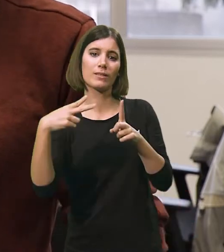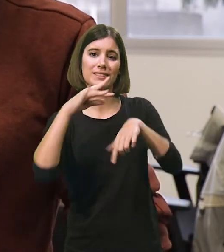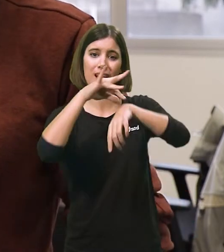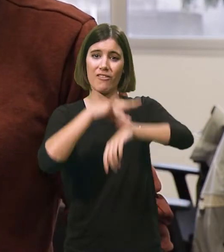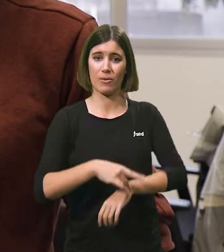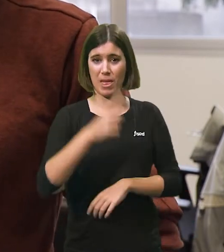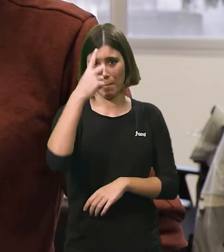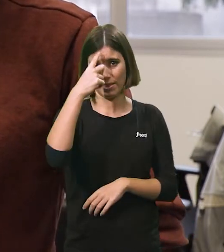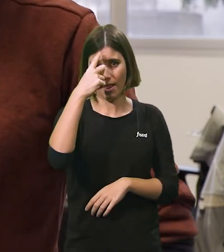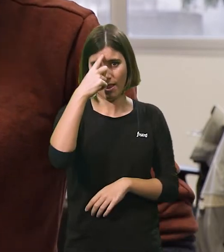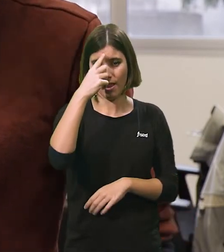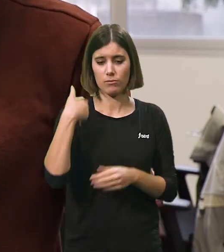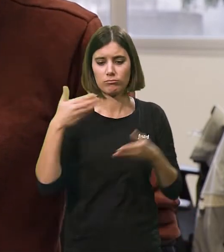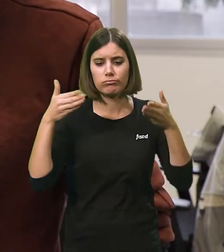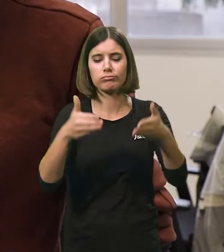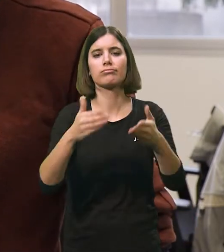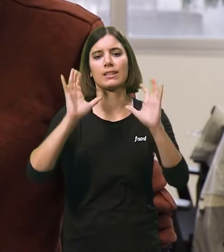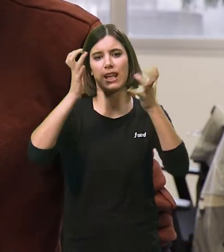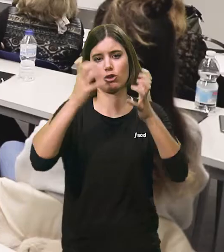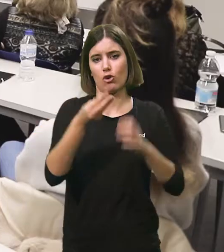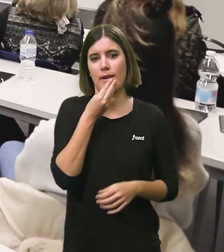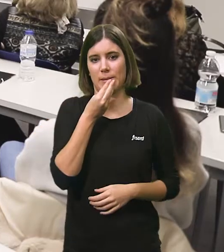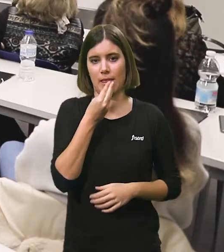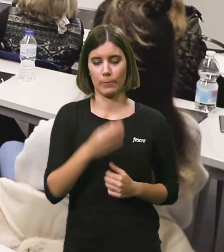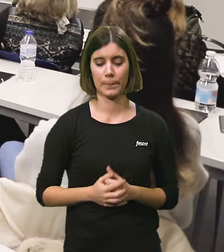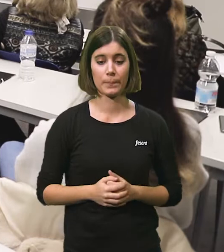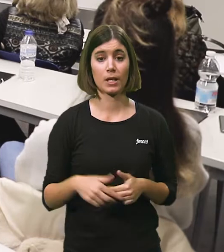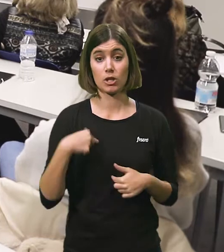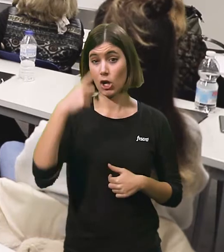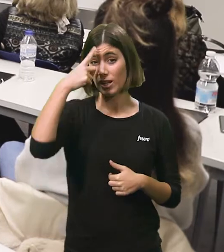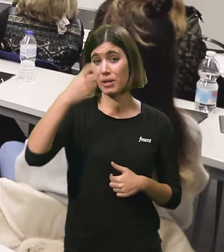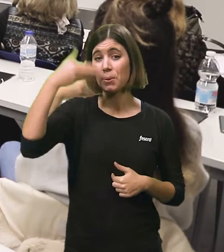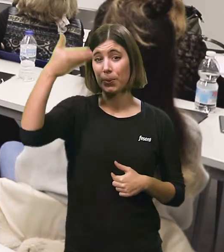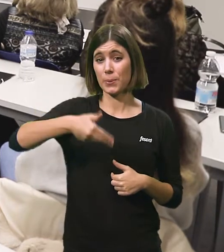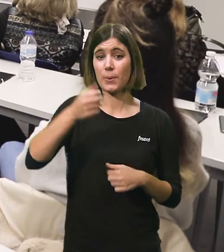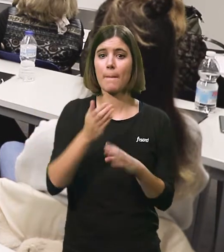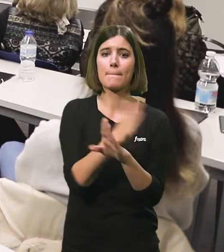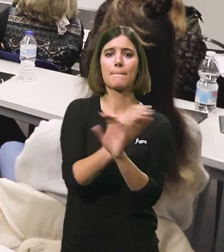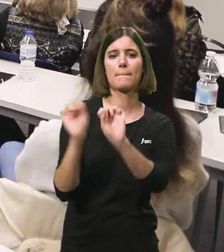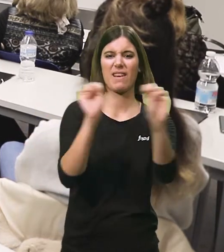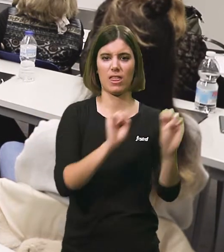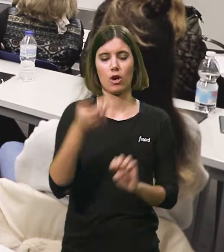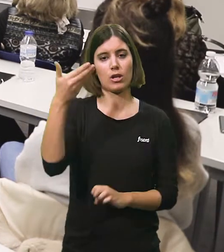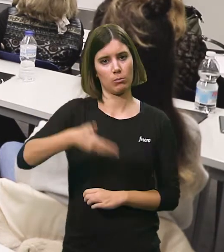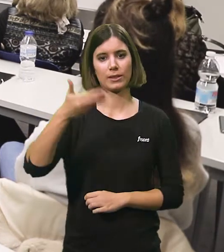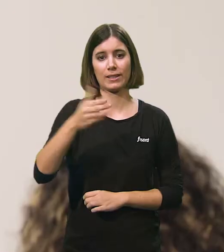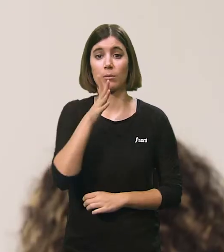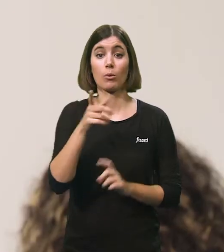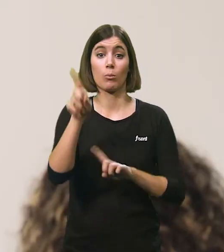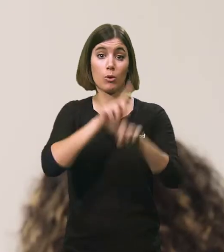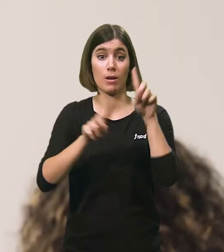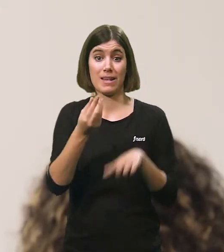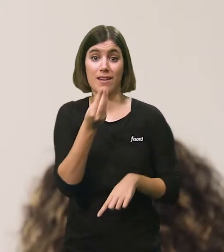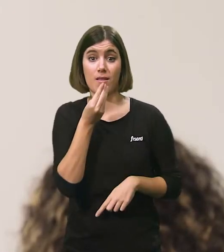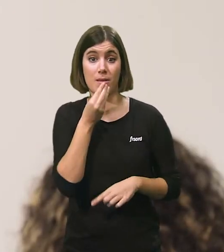és oferir una visió des de la patologia mental i ens hem enfocat el trastorn de conducta alimentària. Jo crec que és molt, molt important la prevenció